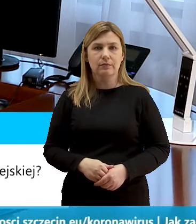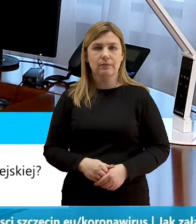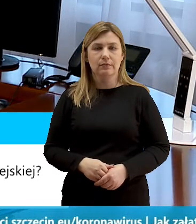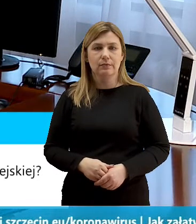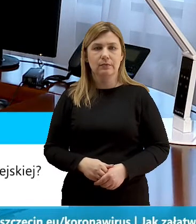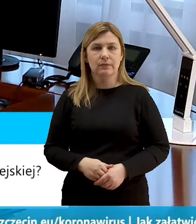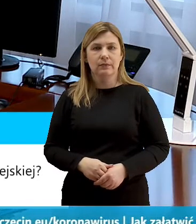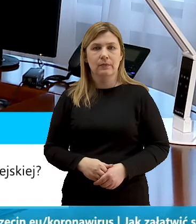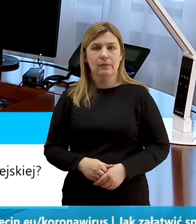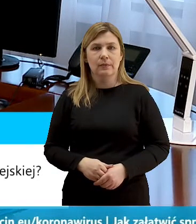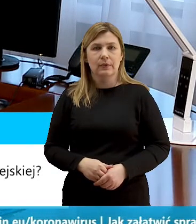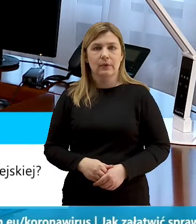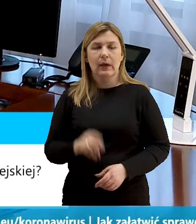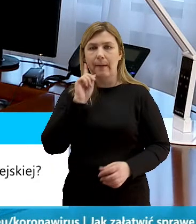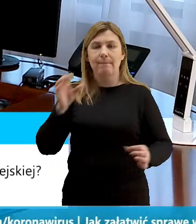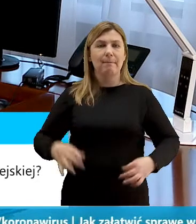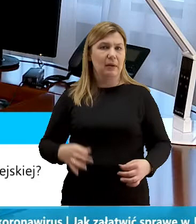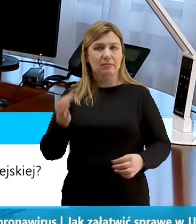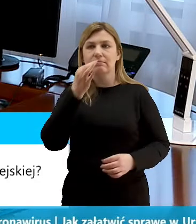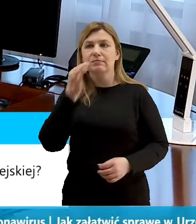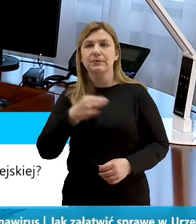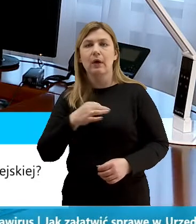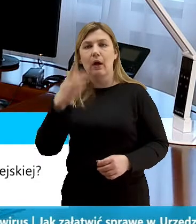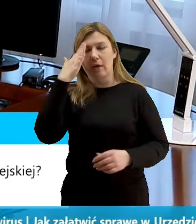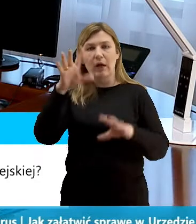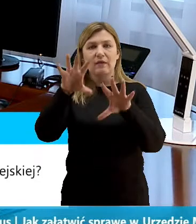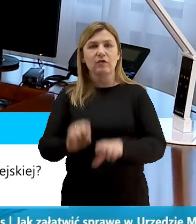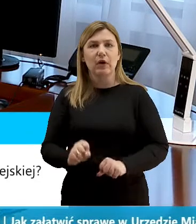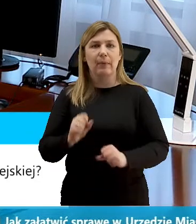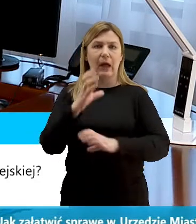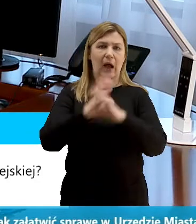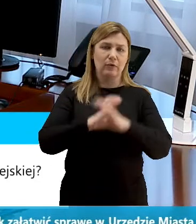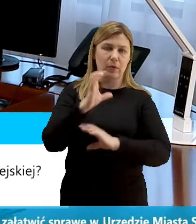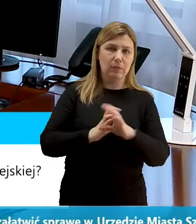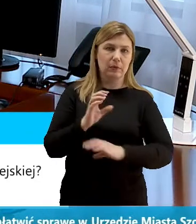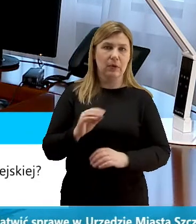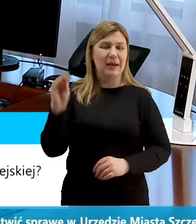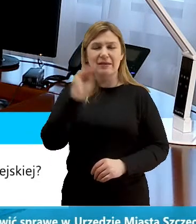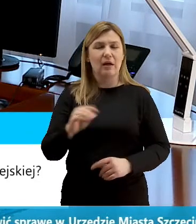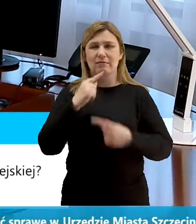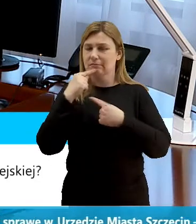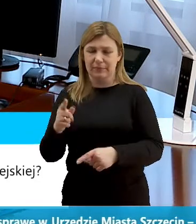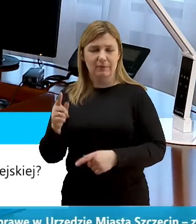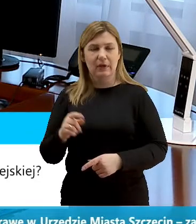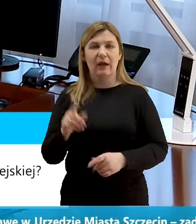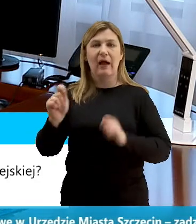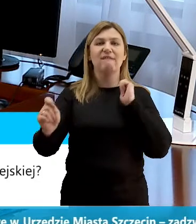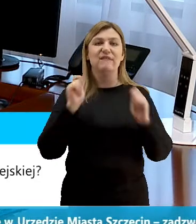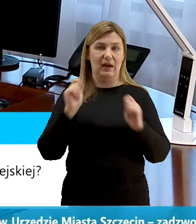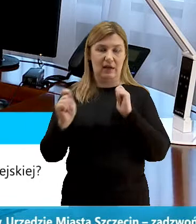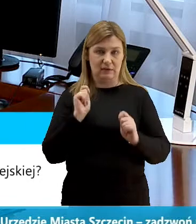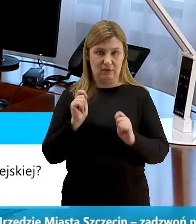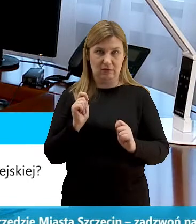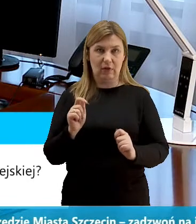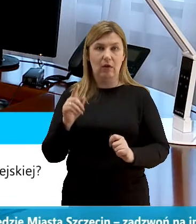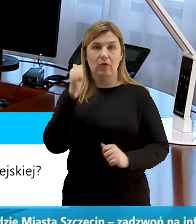Pan Sebastian pyta, czy wiadomo coś o wstrzymaniu komunikacji miejskiej? Jeszcze raz podkreślam, tryb wakacyjny w dniu powszednie,